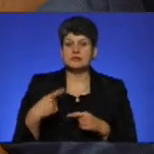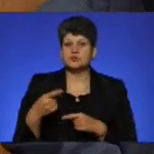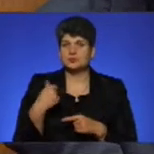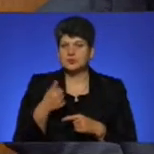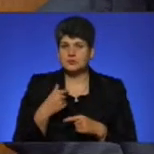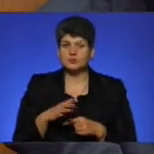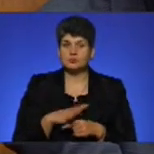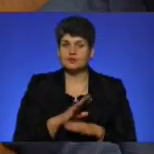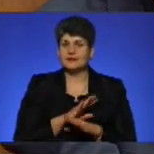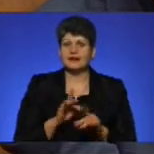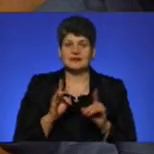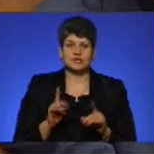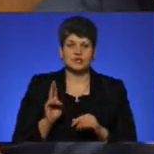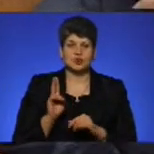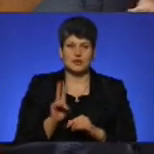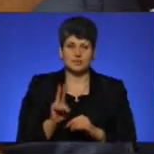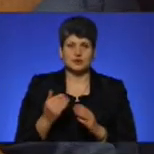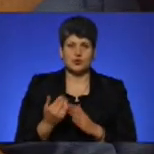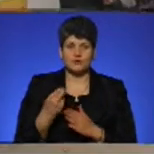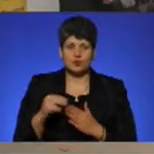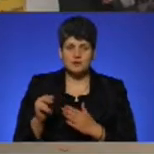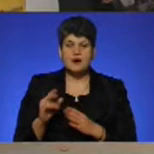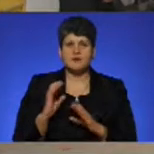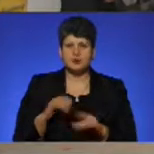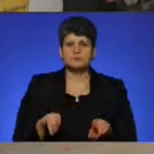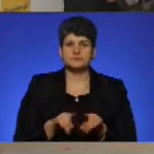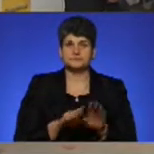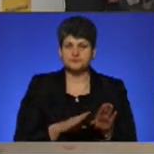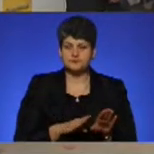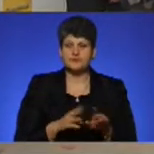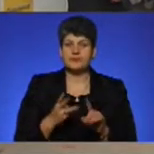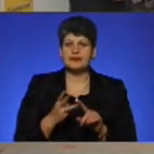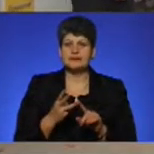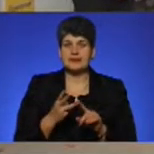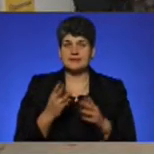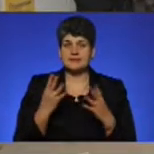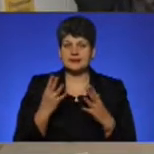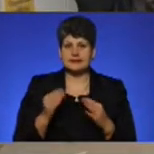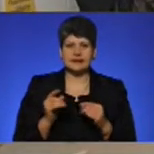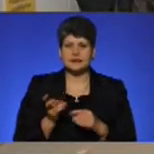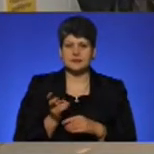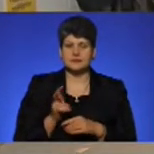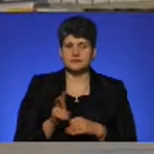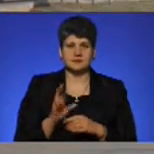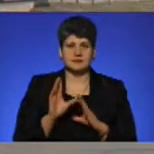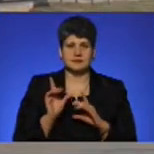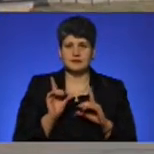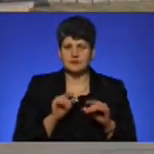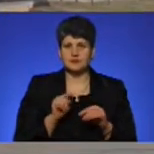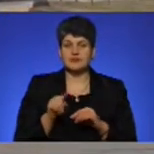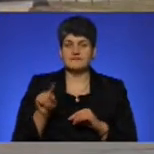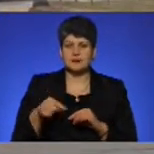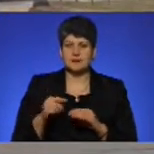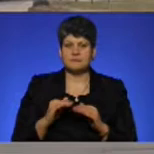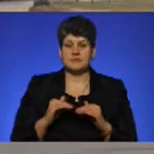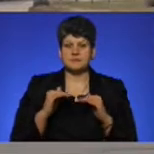були не лише тролейбуси нові закуплені, а й автобуси. Нагадаємо, третій день перевізники у Черкасах не виходять на маршрути. Вони вимагають